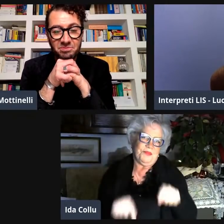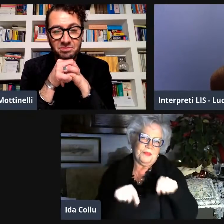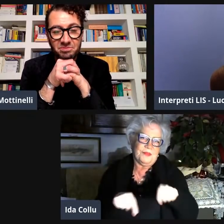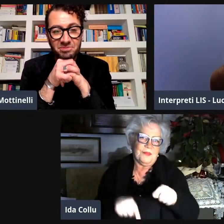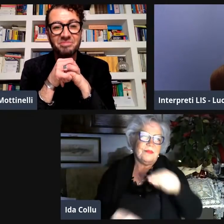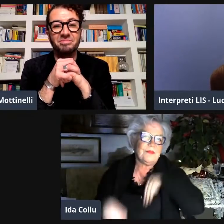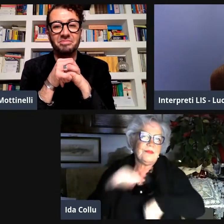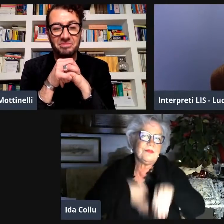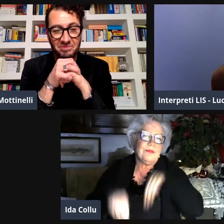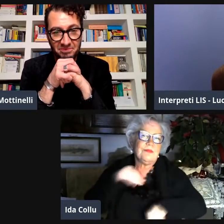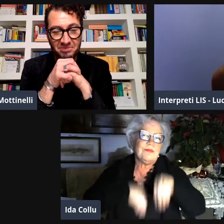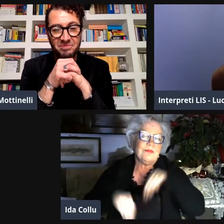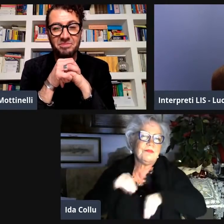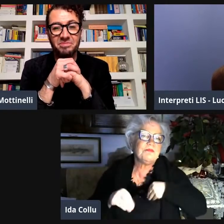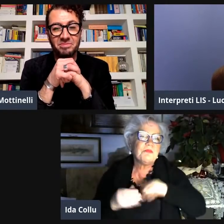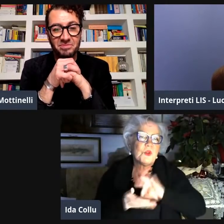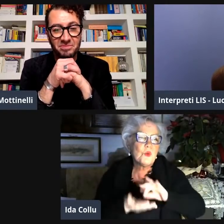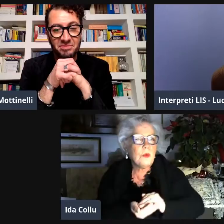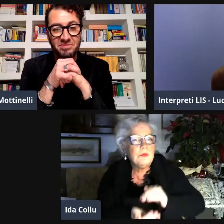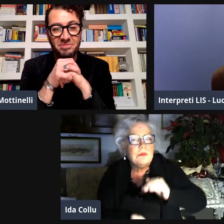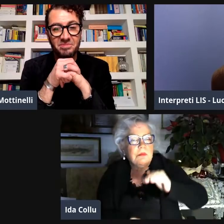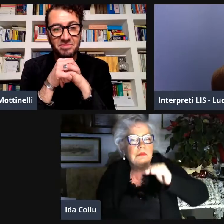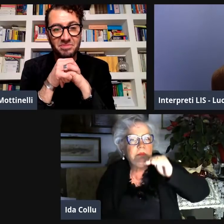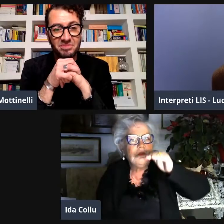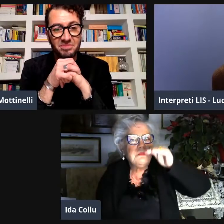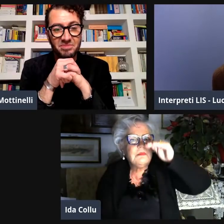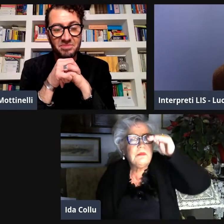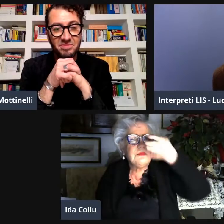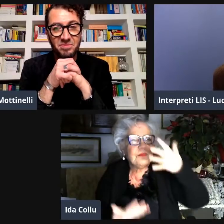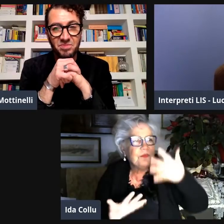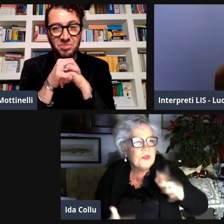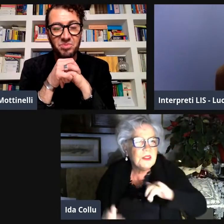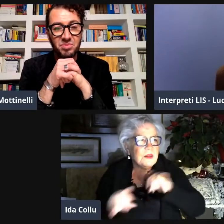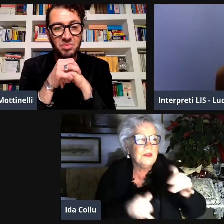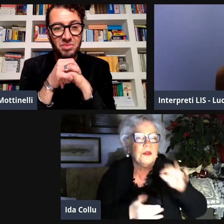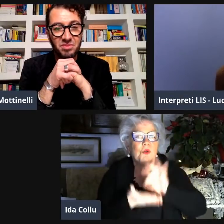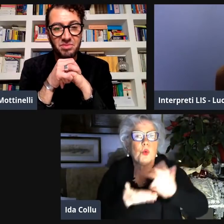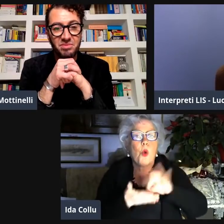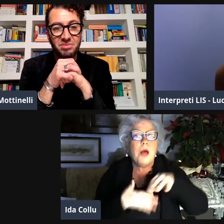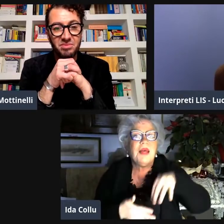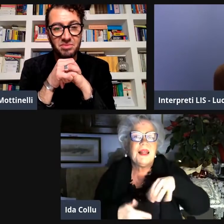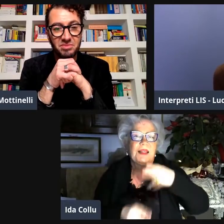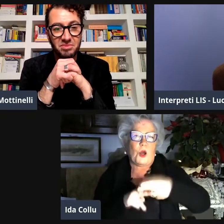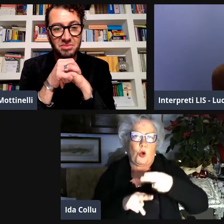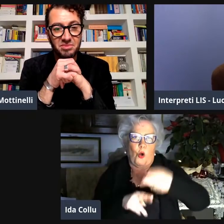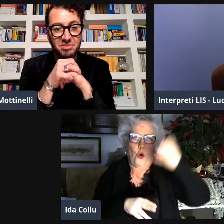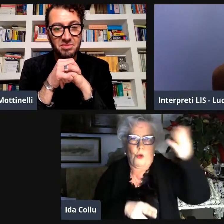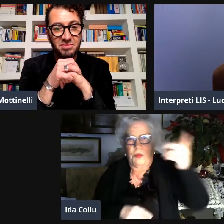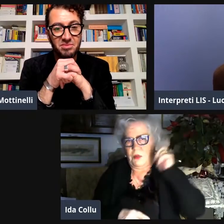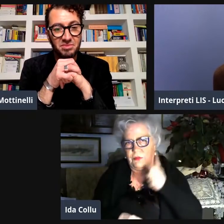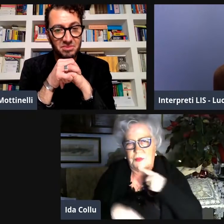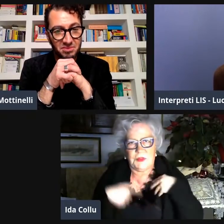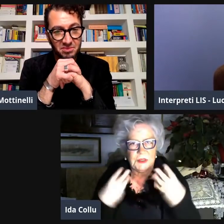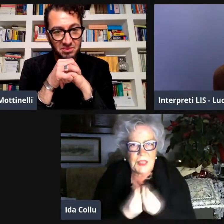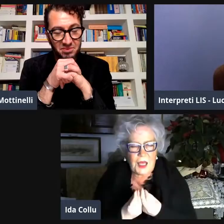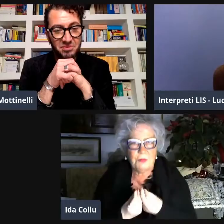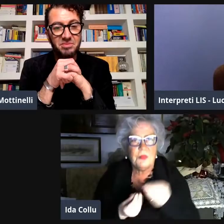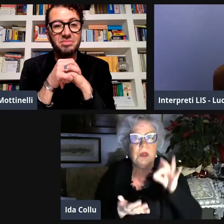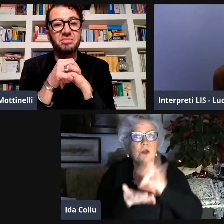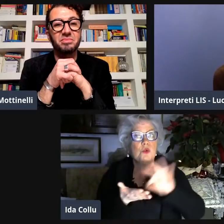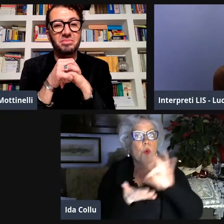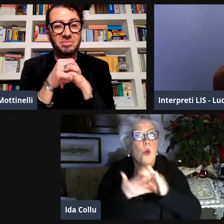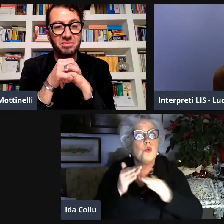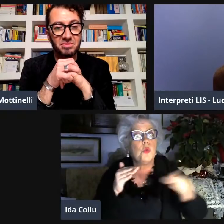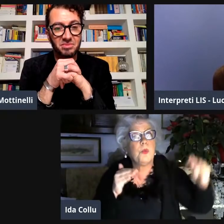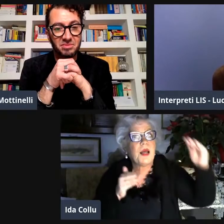personale. Tutto grazie all'italiano, quindi. Quindi nella scuola sono cresciuta, sono maturata. Dopodiché